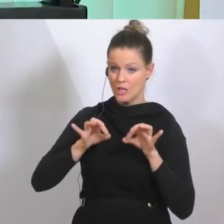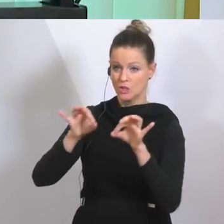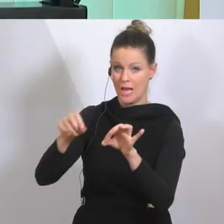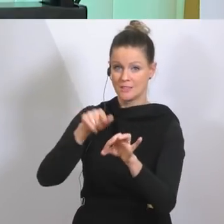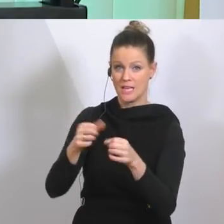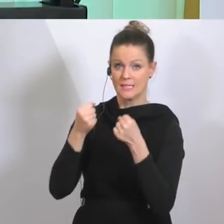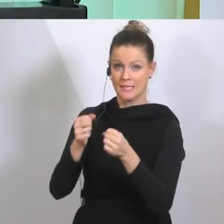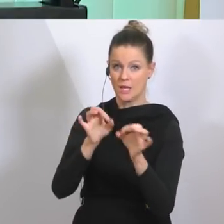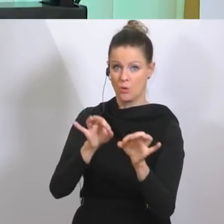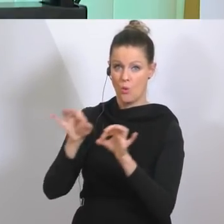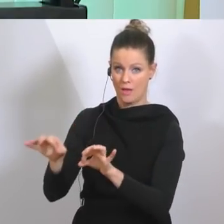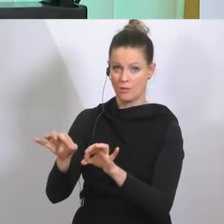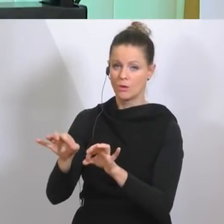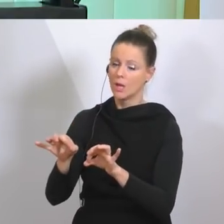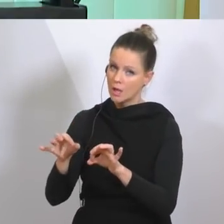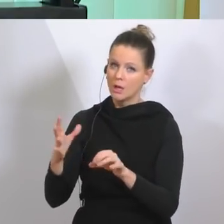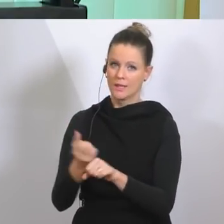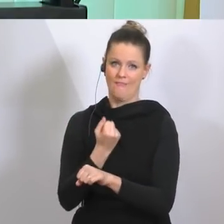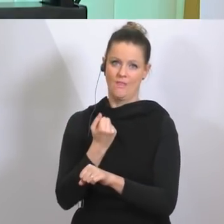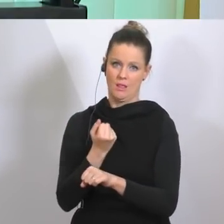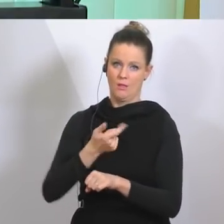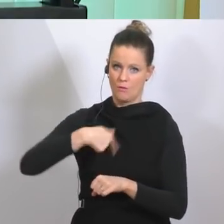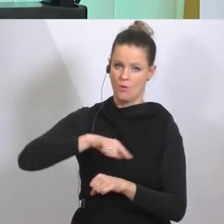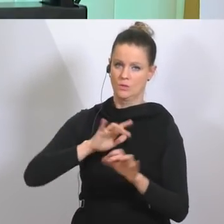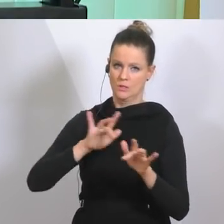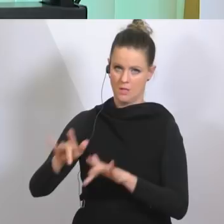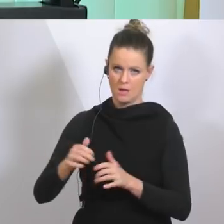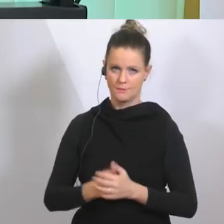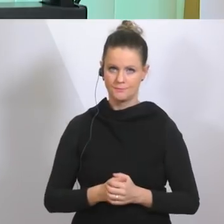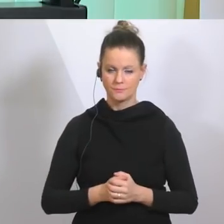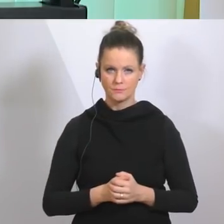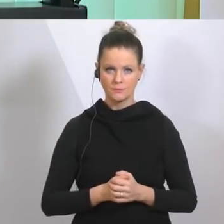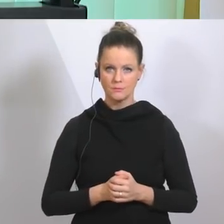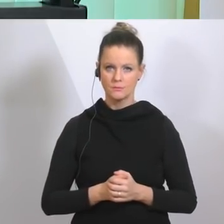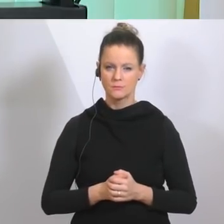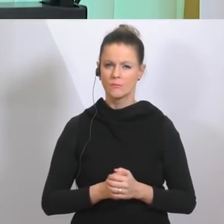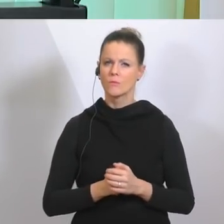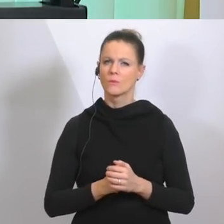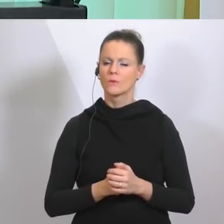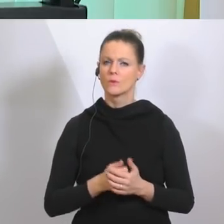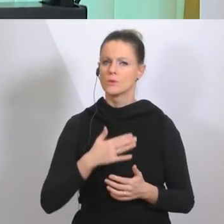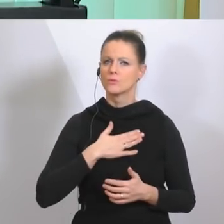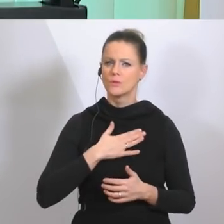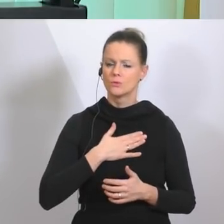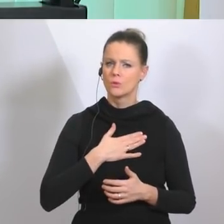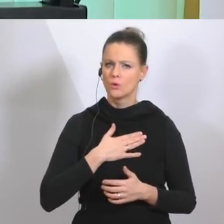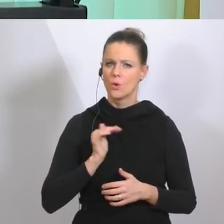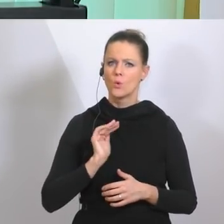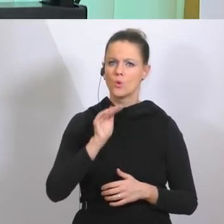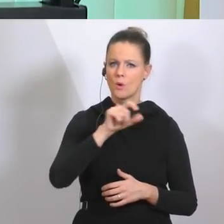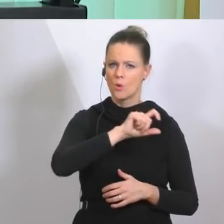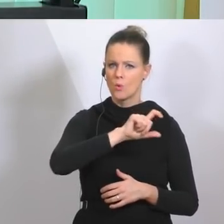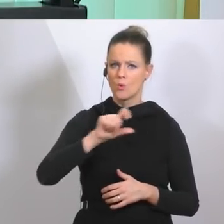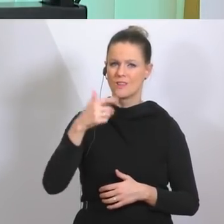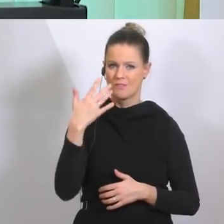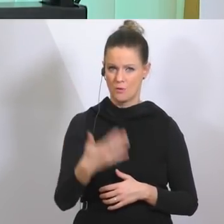und Ordnung zu sorgen, ist ein gewonnener Polizist und eine gewonnene Polizistin. Wir werden in Summe so über 150 Polizistinnen und